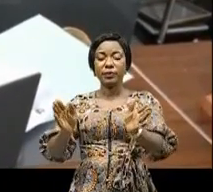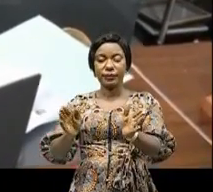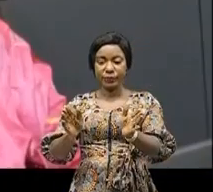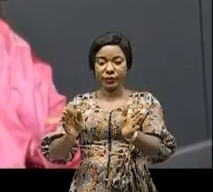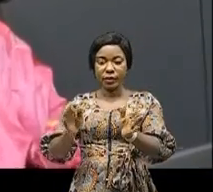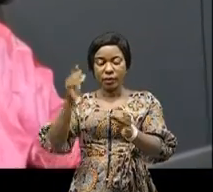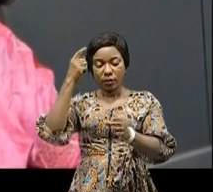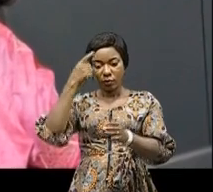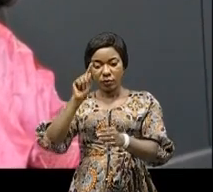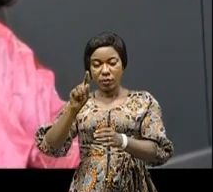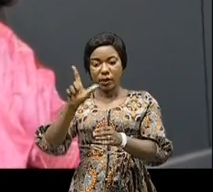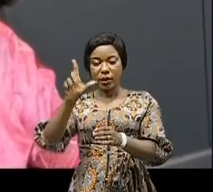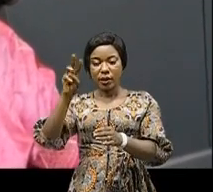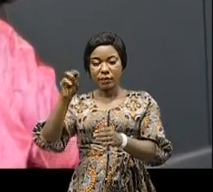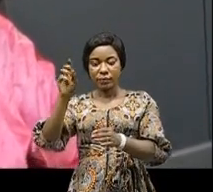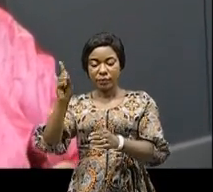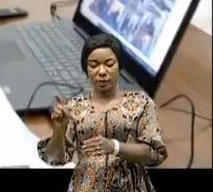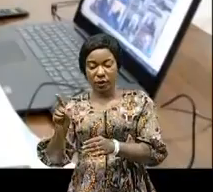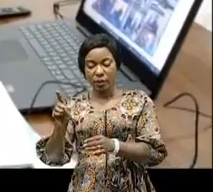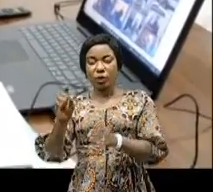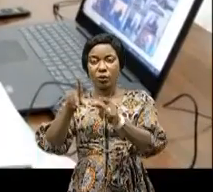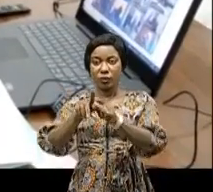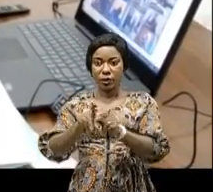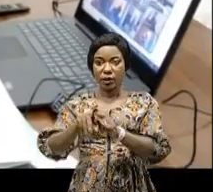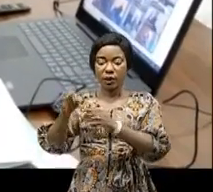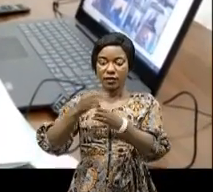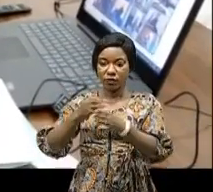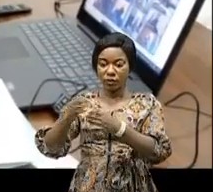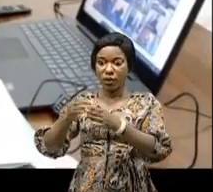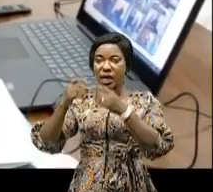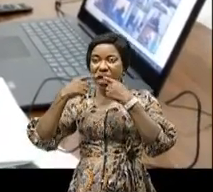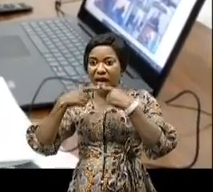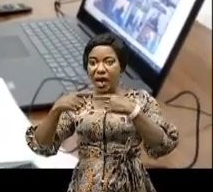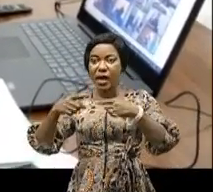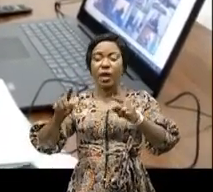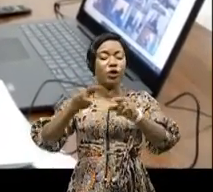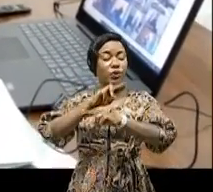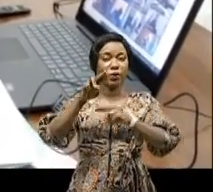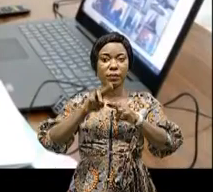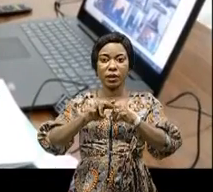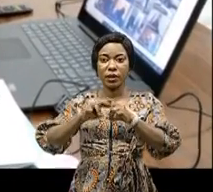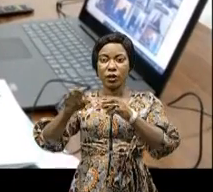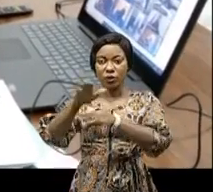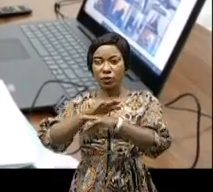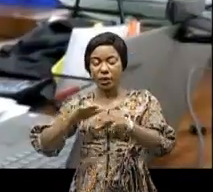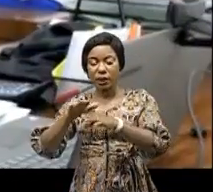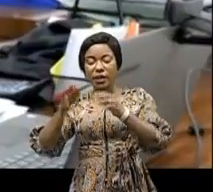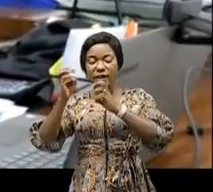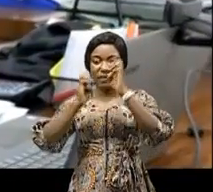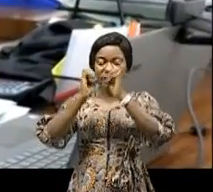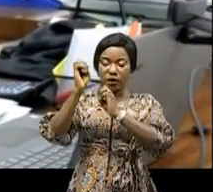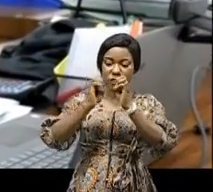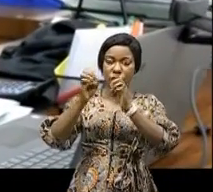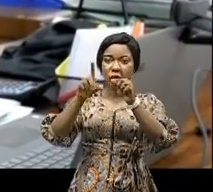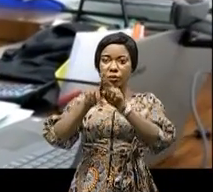LMD et les suivis de phases de mise en œuvre, la promulgation du cadre normatif sur le LMD, l'évaluation et